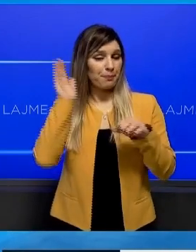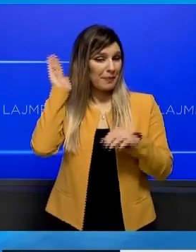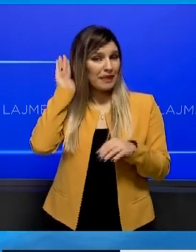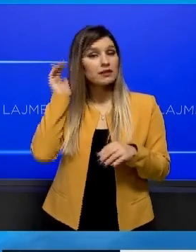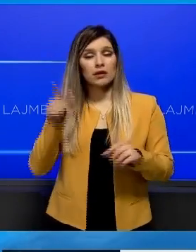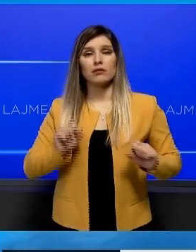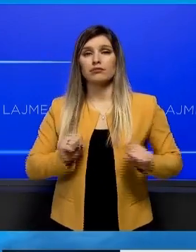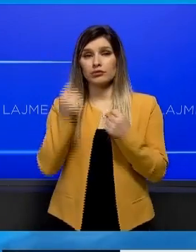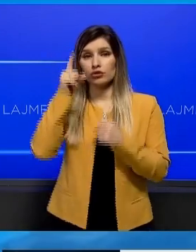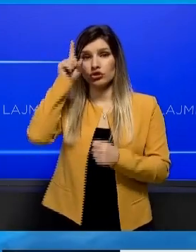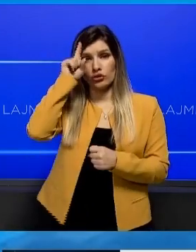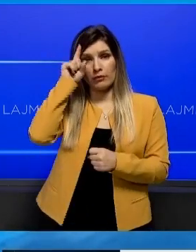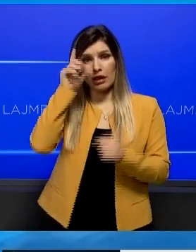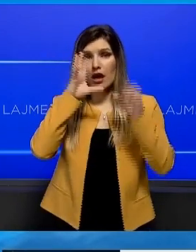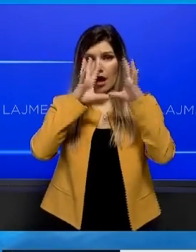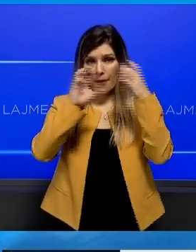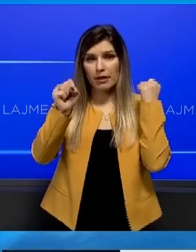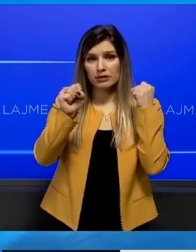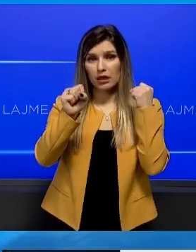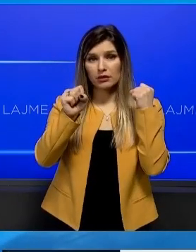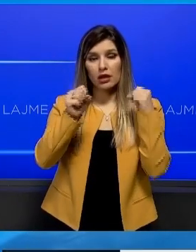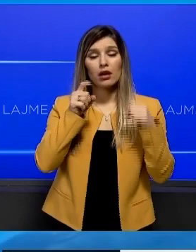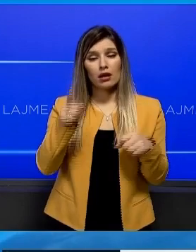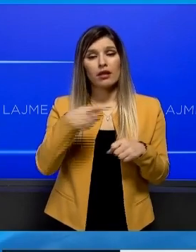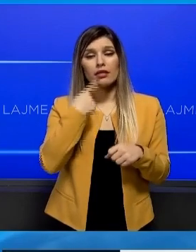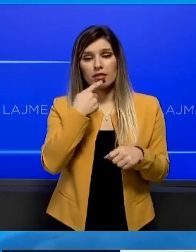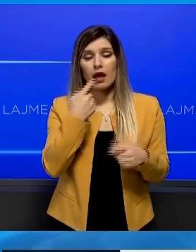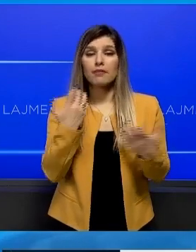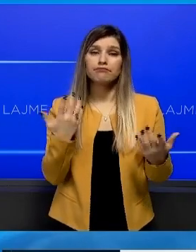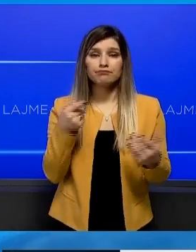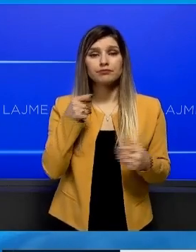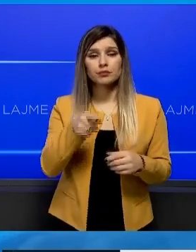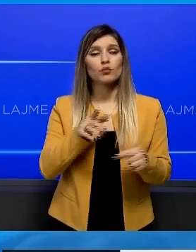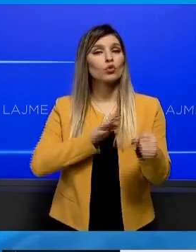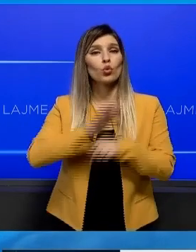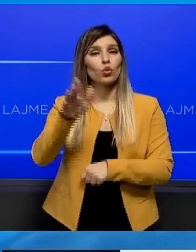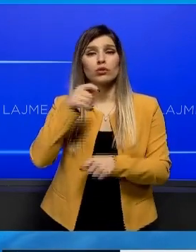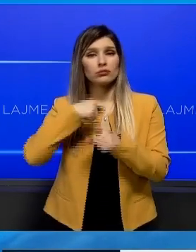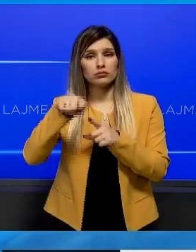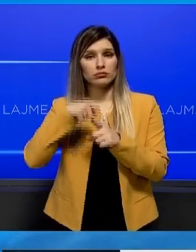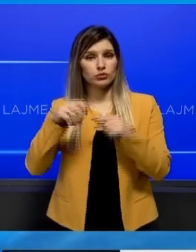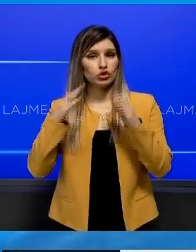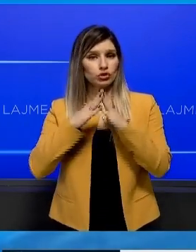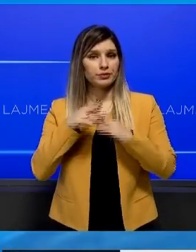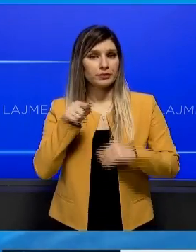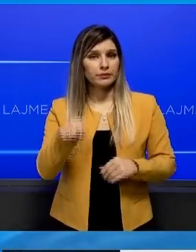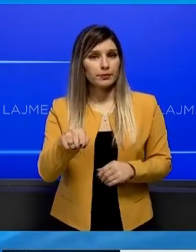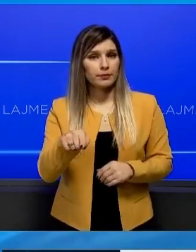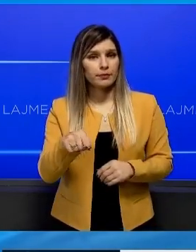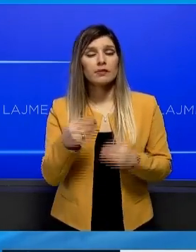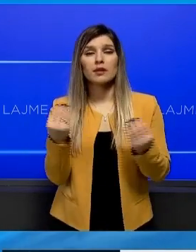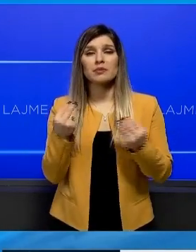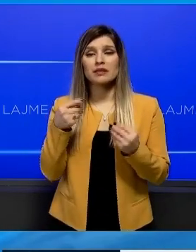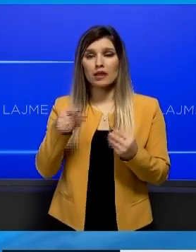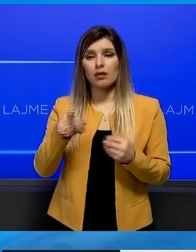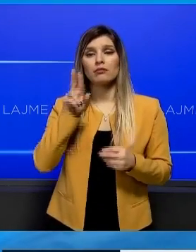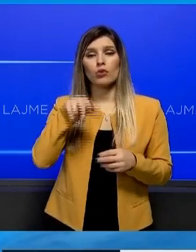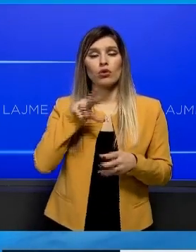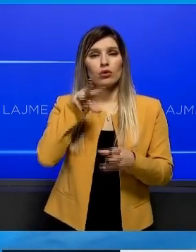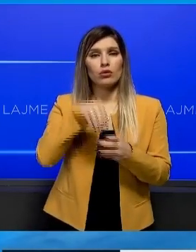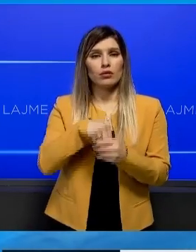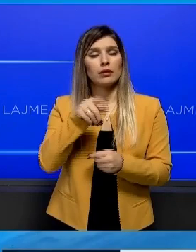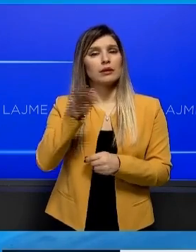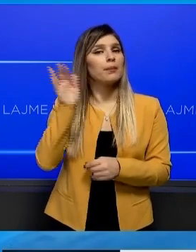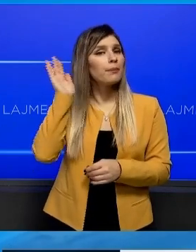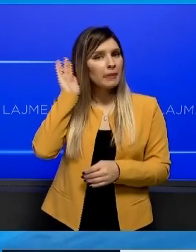reaguar ambasadori Gjerman në Kosovë Rodejt, cili ka thënë se është kundë restaurimi të këti objekti. Në këtë që është i është përpshire dhe